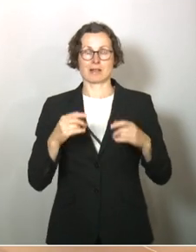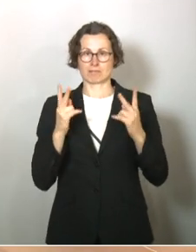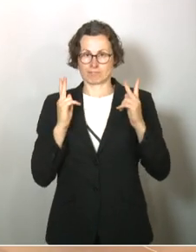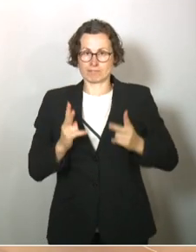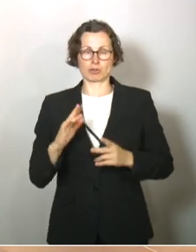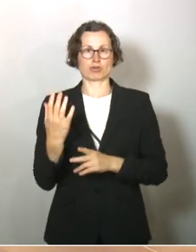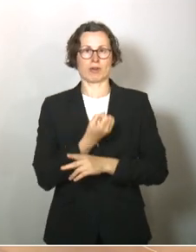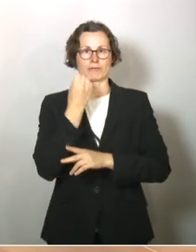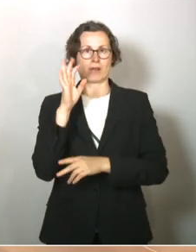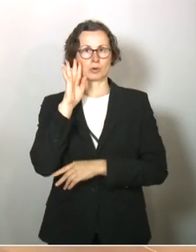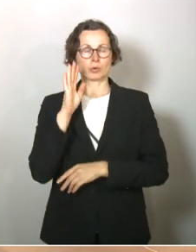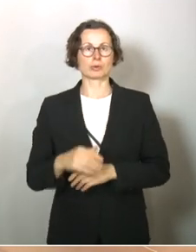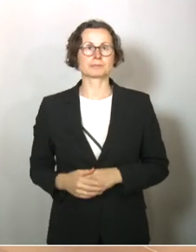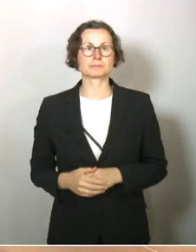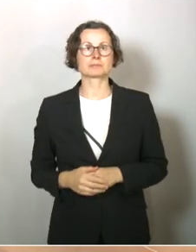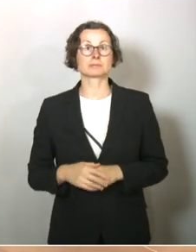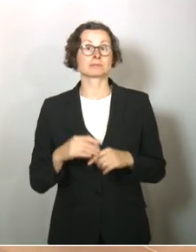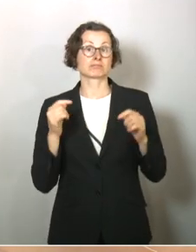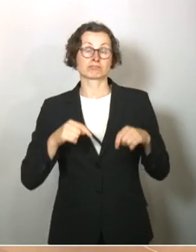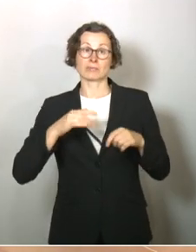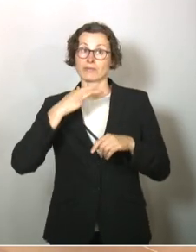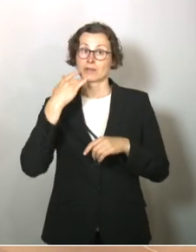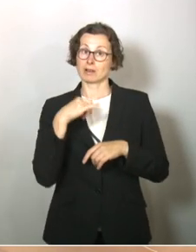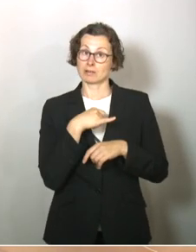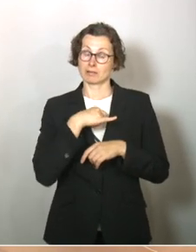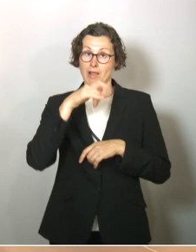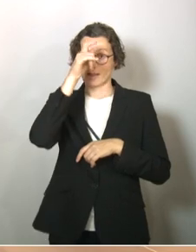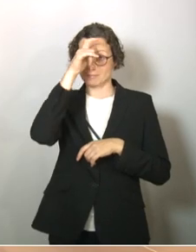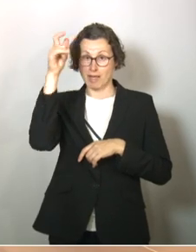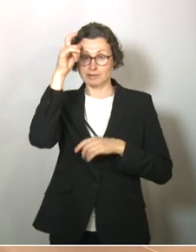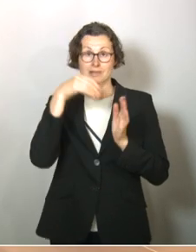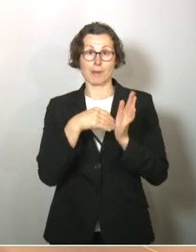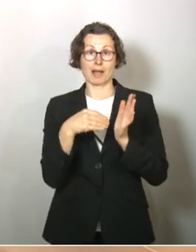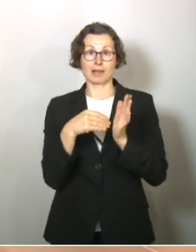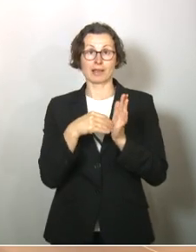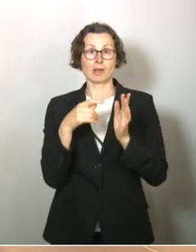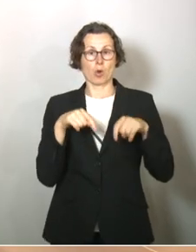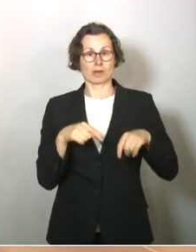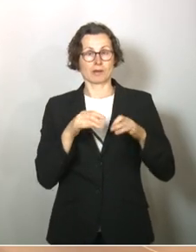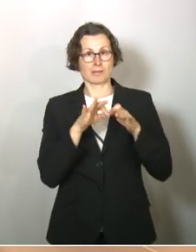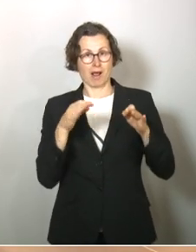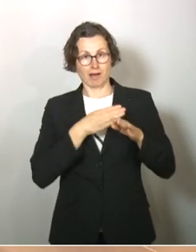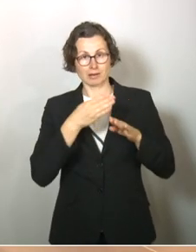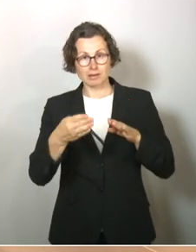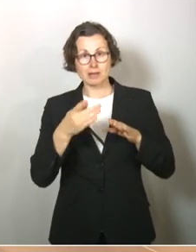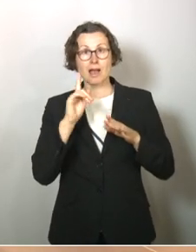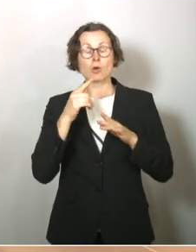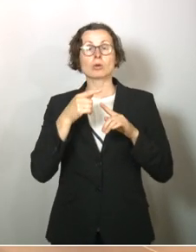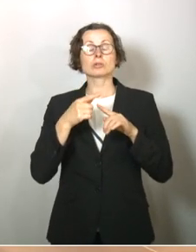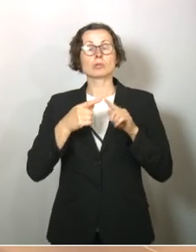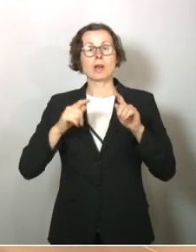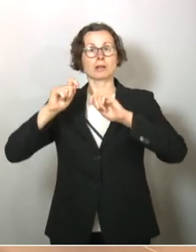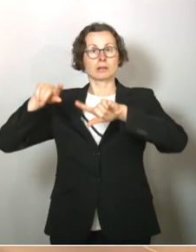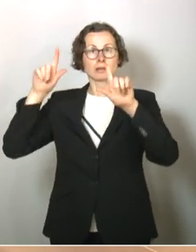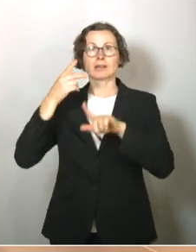auch hinbekommen. Wir haben sehr, sehr spannende Expertinnen im Laufe des Tages und des Nachmittags teilweise auch zugeschaltet, Ich sehe